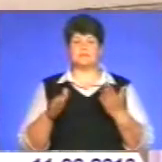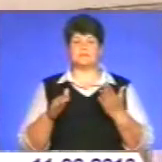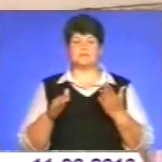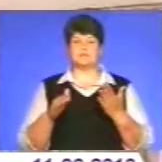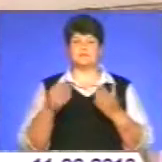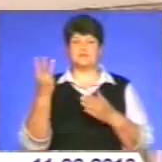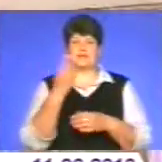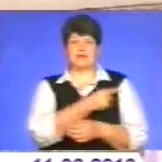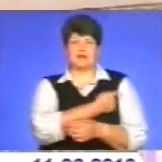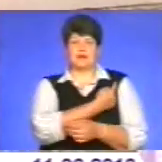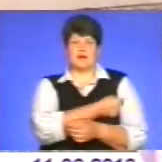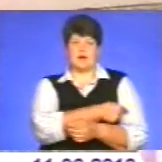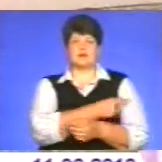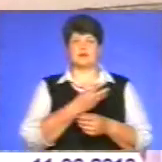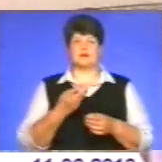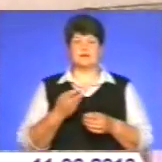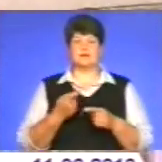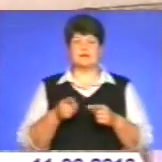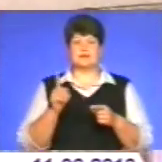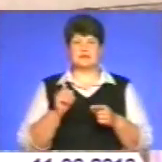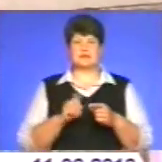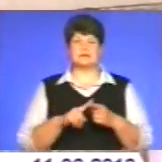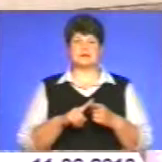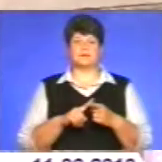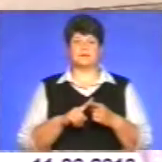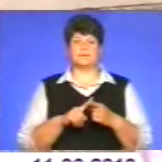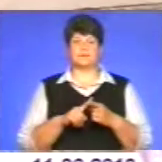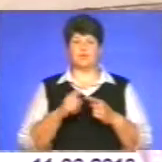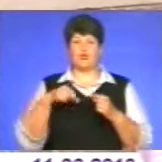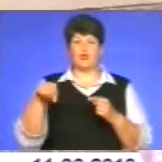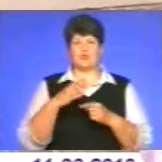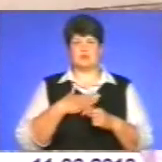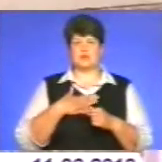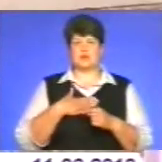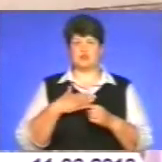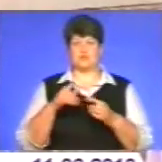на вулиці Бокдиньки 40. Це є окраїна, околице нашого міста.